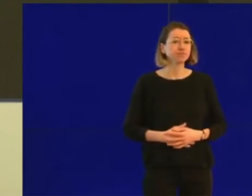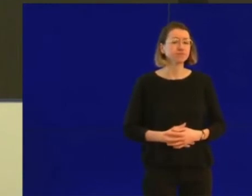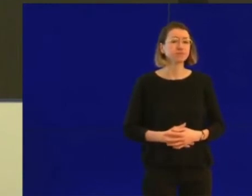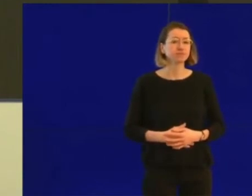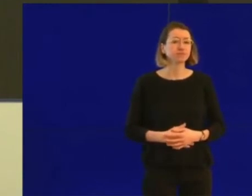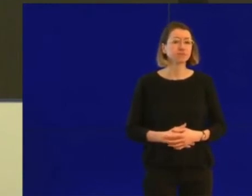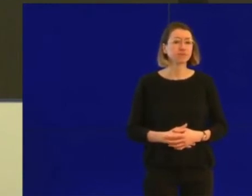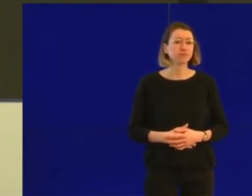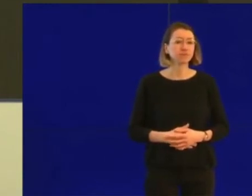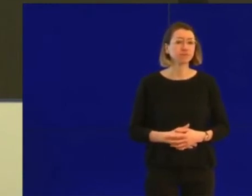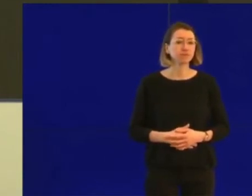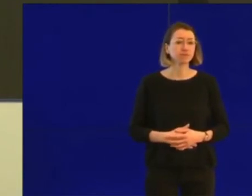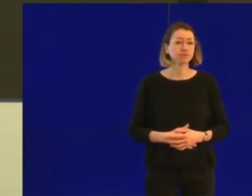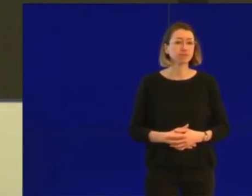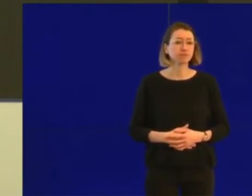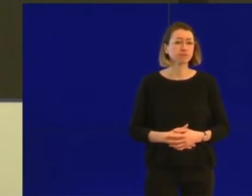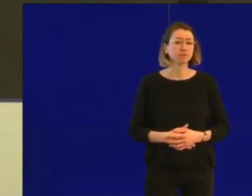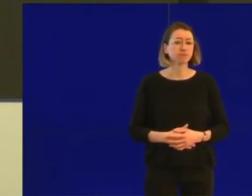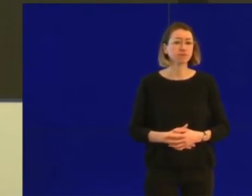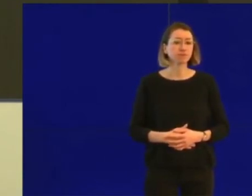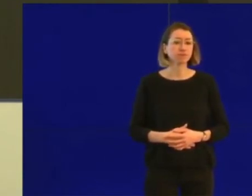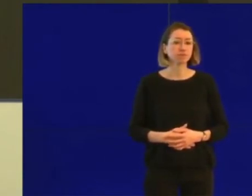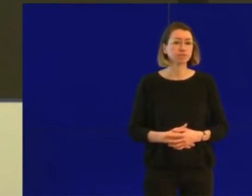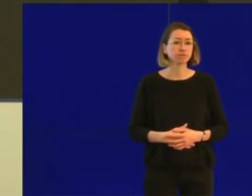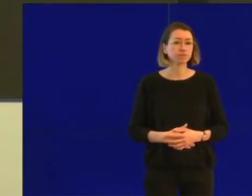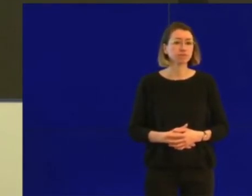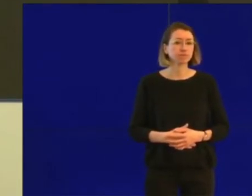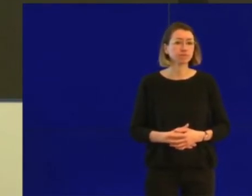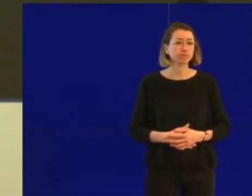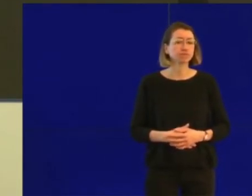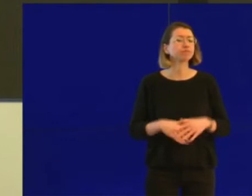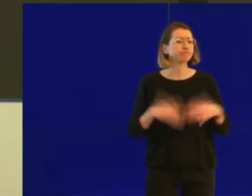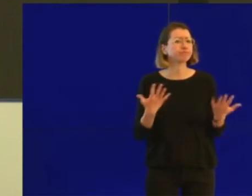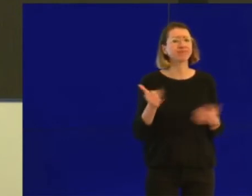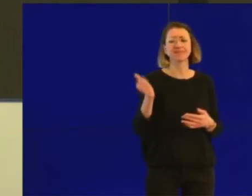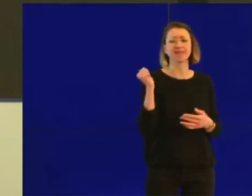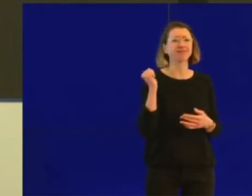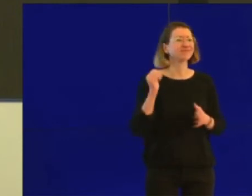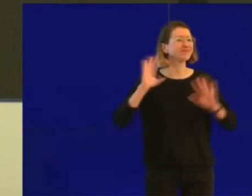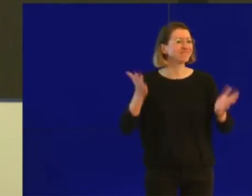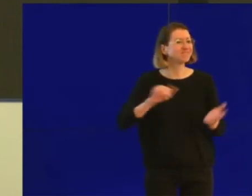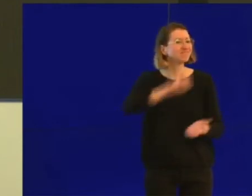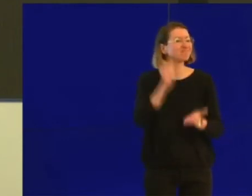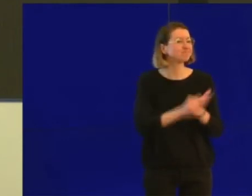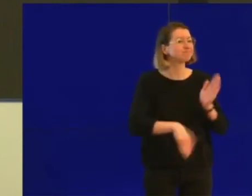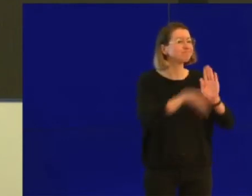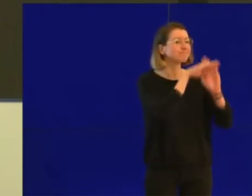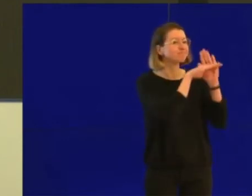On peut résumer les mesures qui ont été décidées hier de manière très simple.